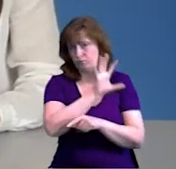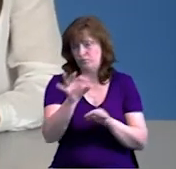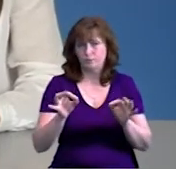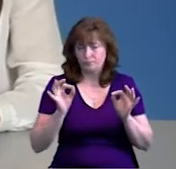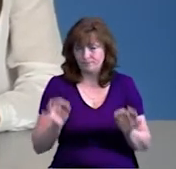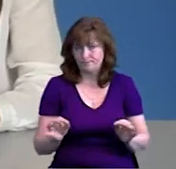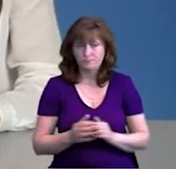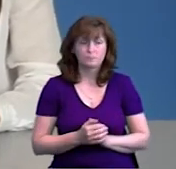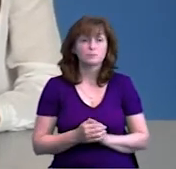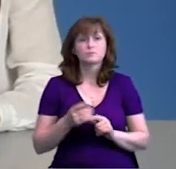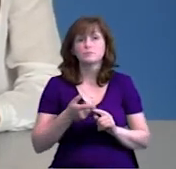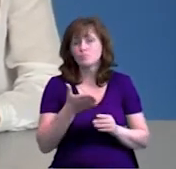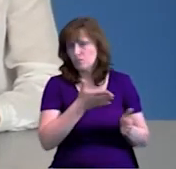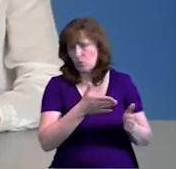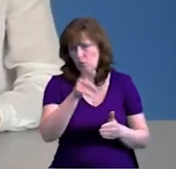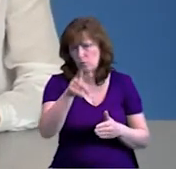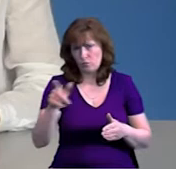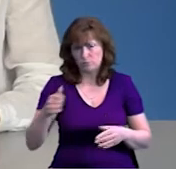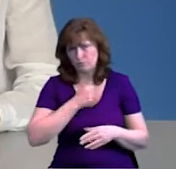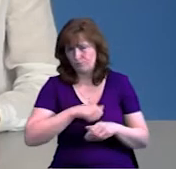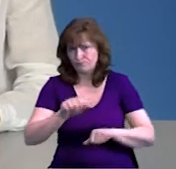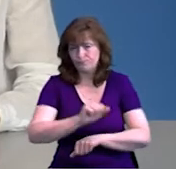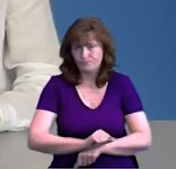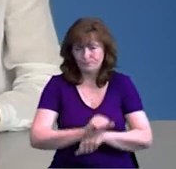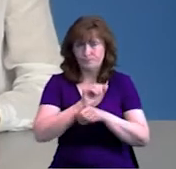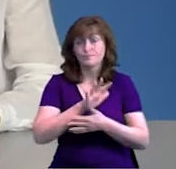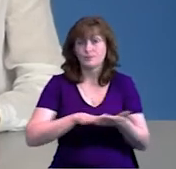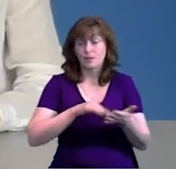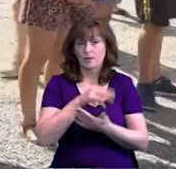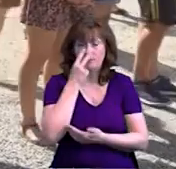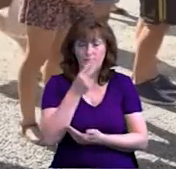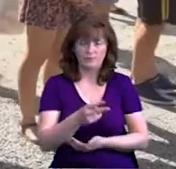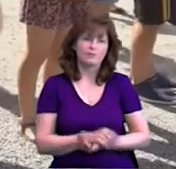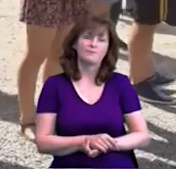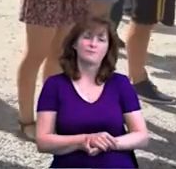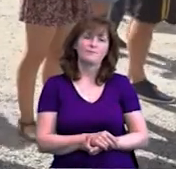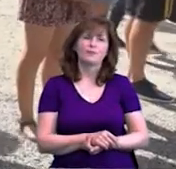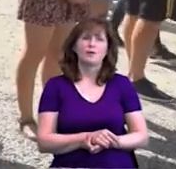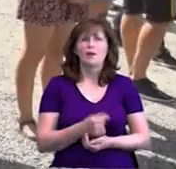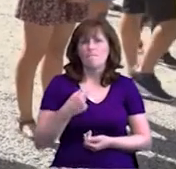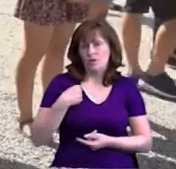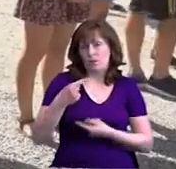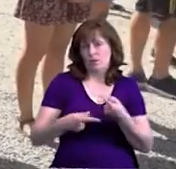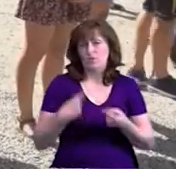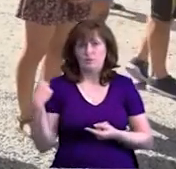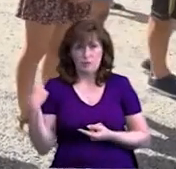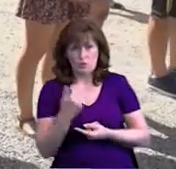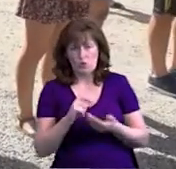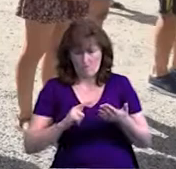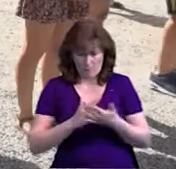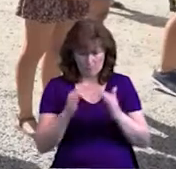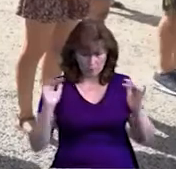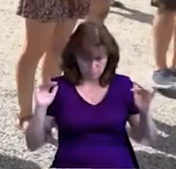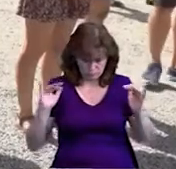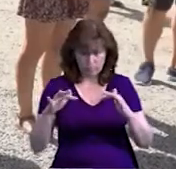Як це було та на що готові піти люди заради збереження автостоянки – дивіться далі. Ми через тиждень знову прийдемо сюди і